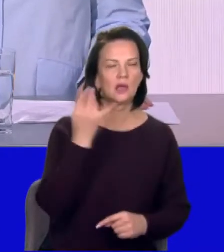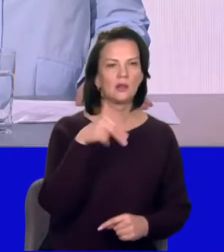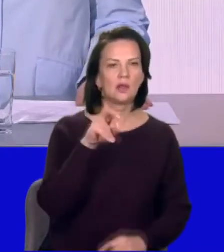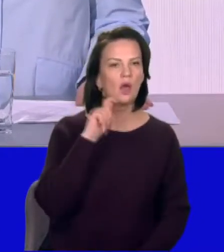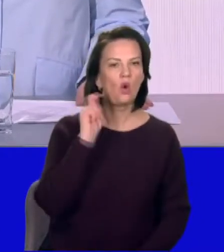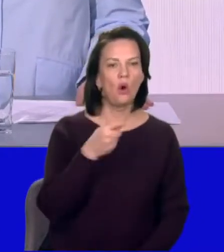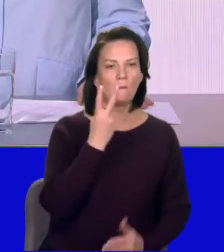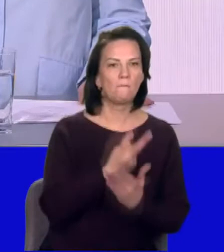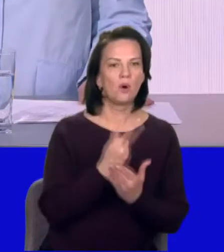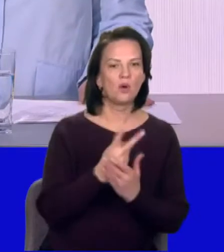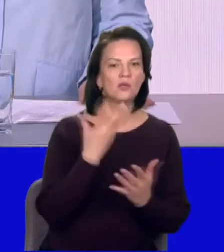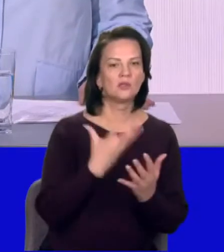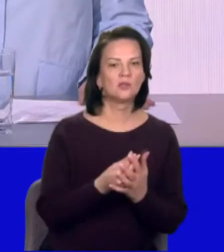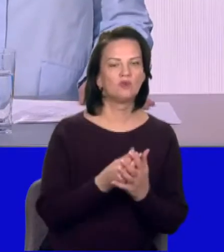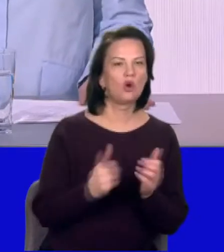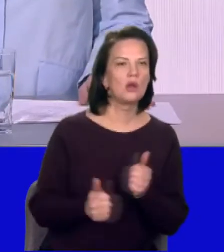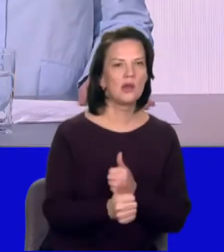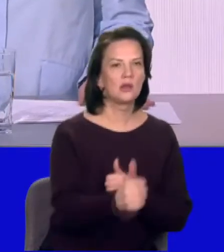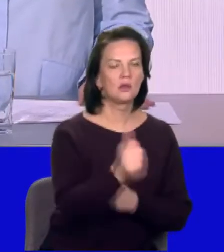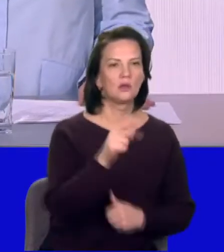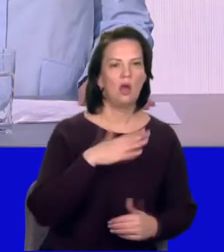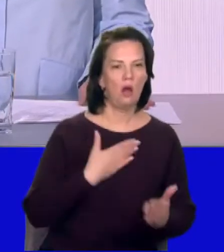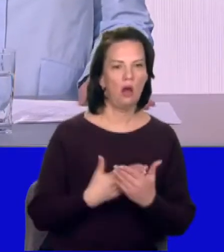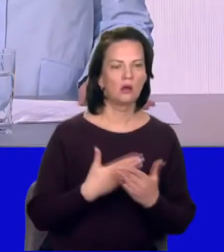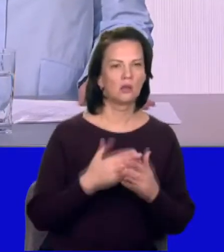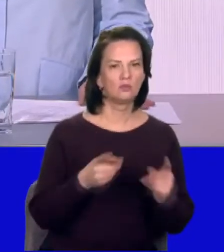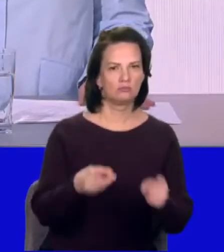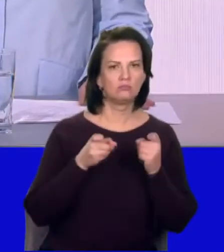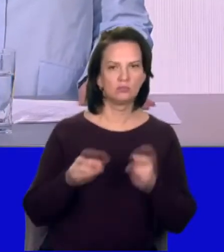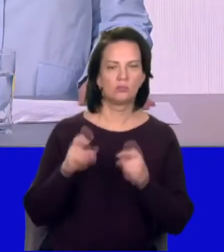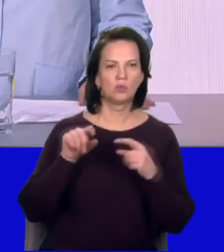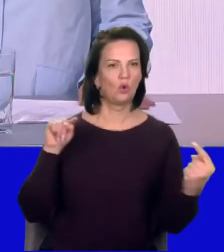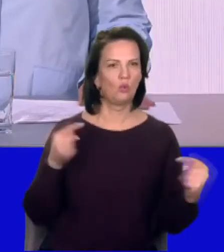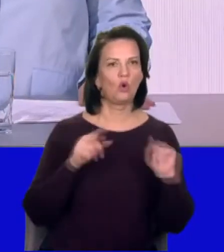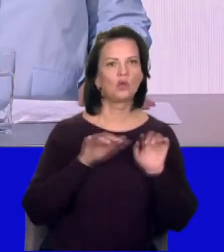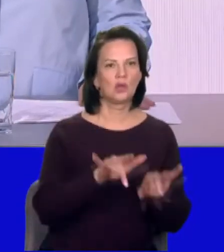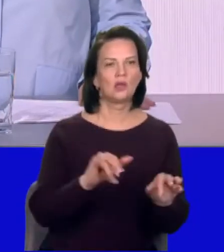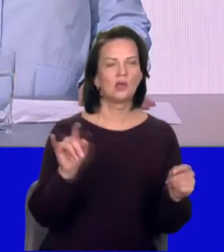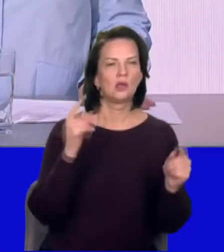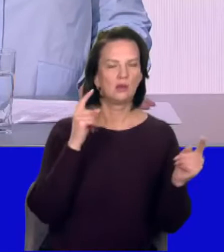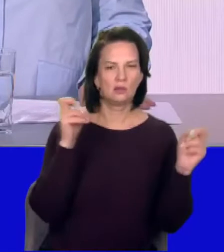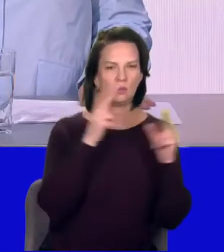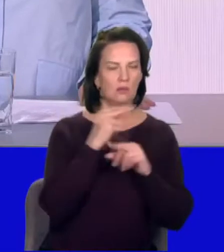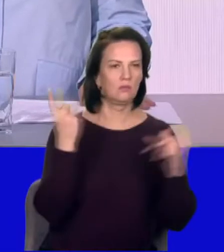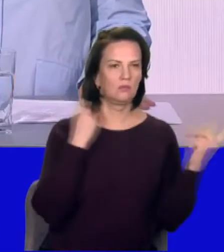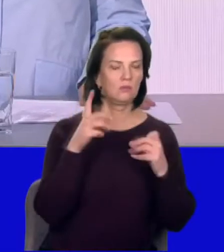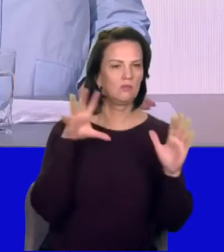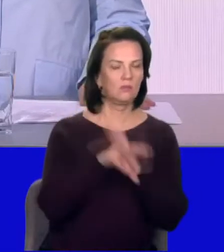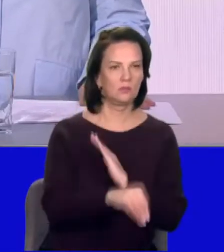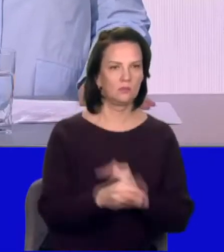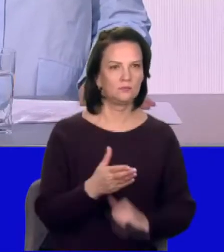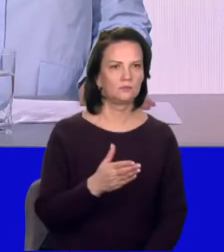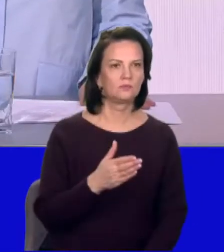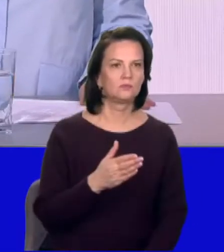і активне залучення до протидії дезінформації. Вони включають, було створено